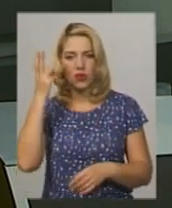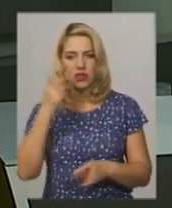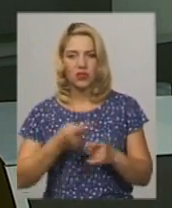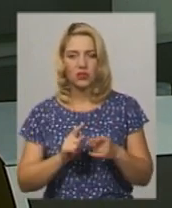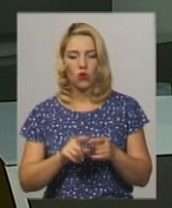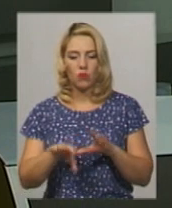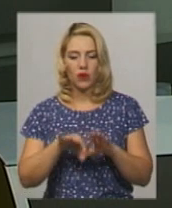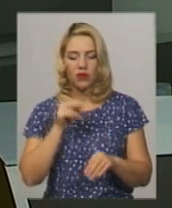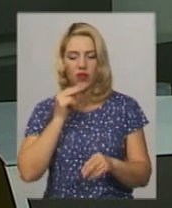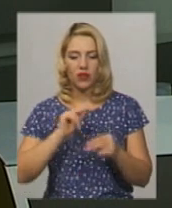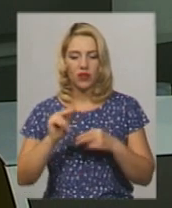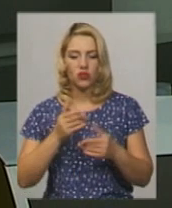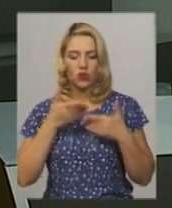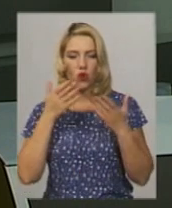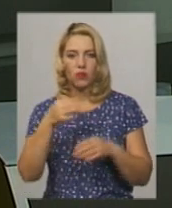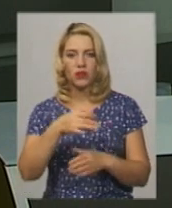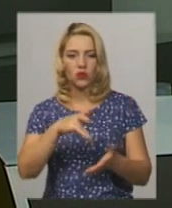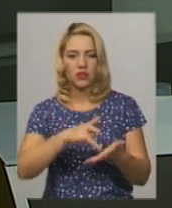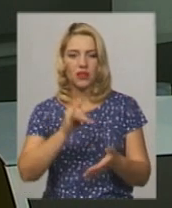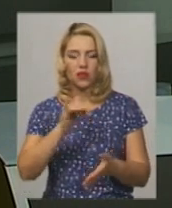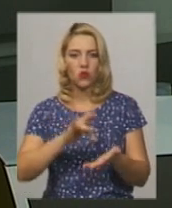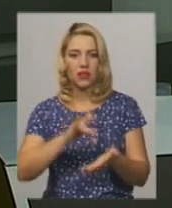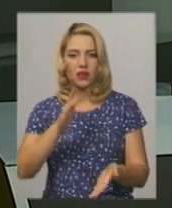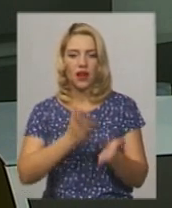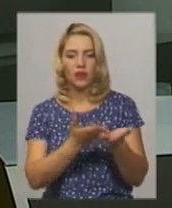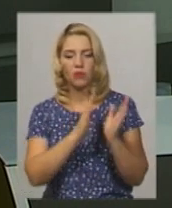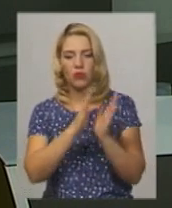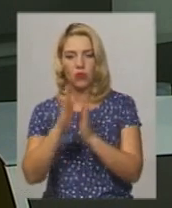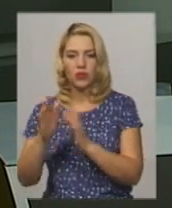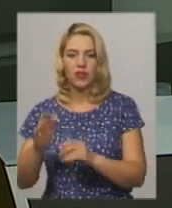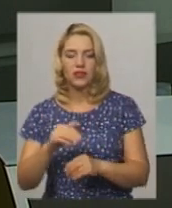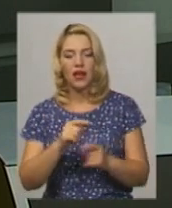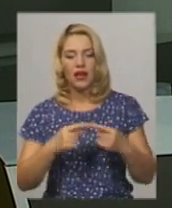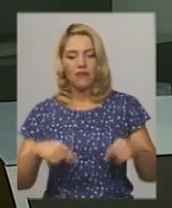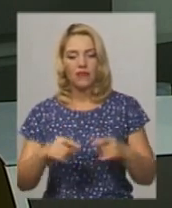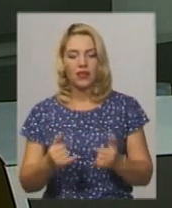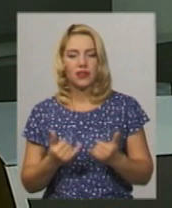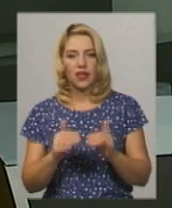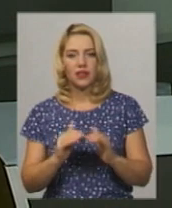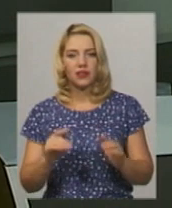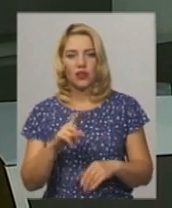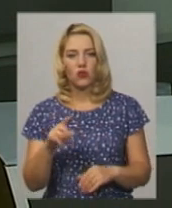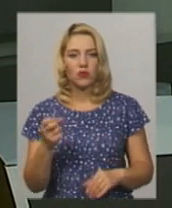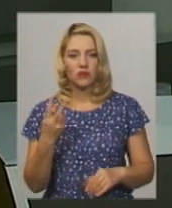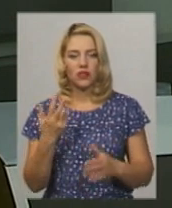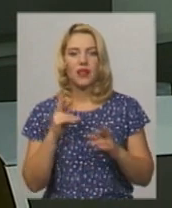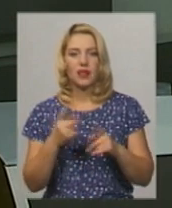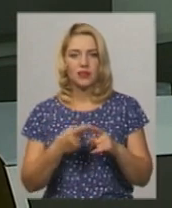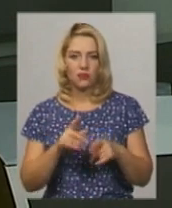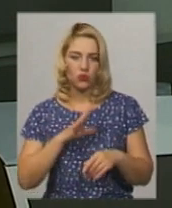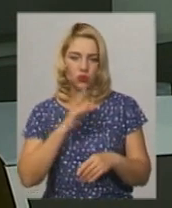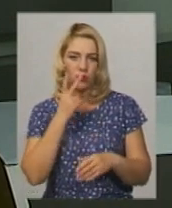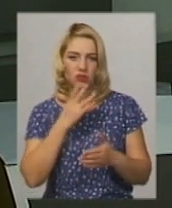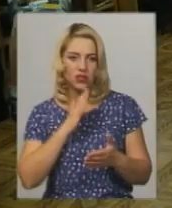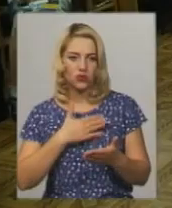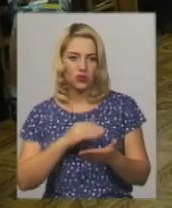кращого читача обласного центру в центральній міській бібліотеці філії для дітей номер 12. Як усе відбувалося, бачила Анастасія Збродова.